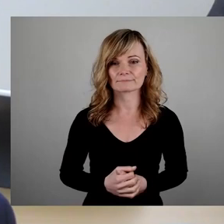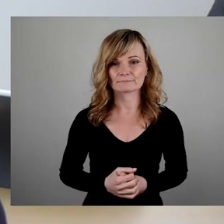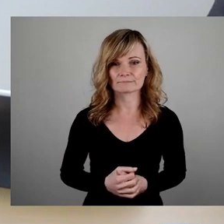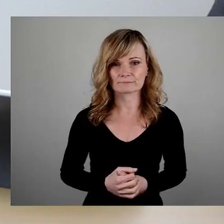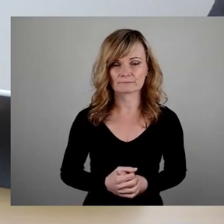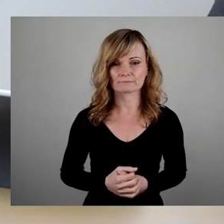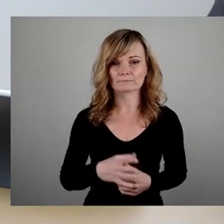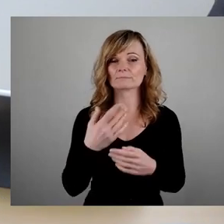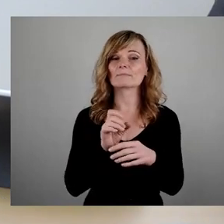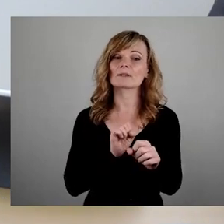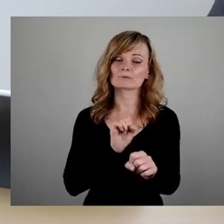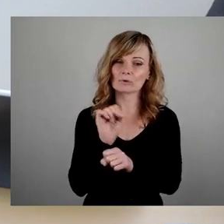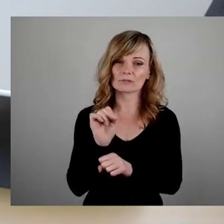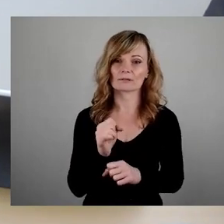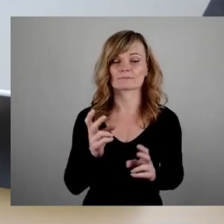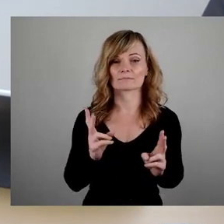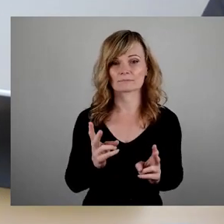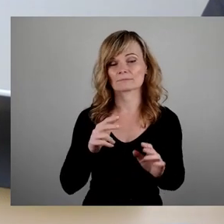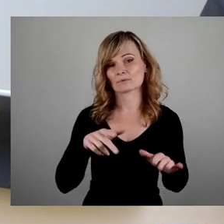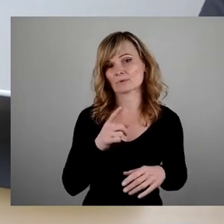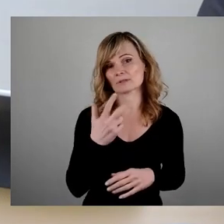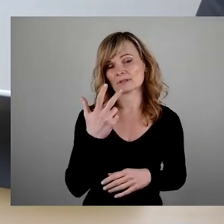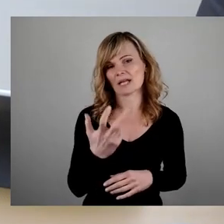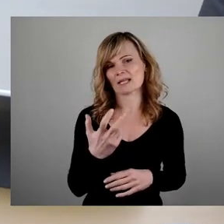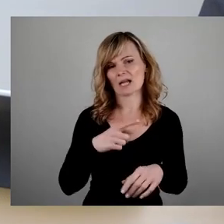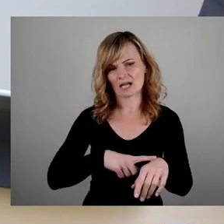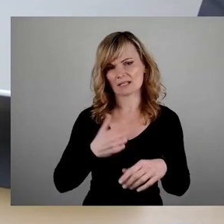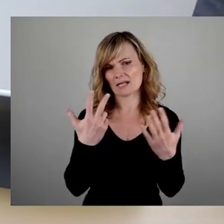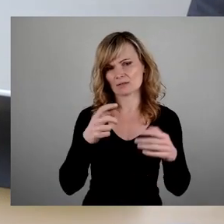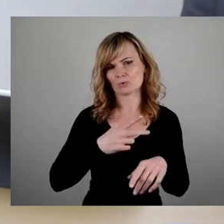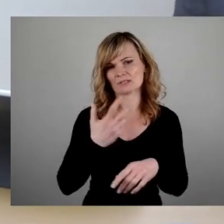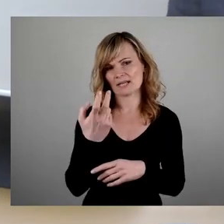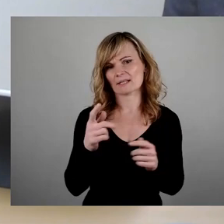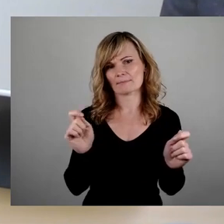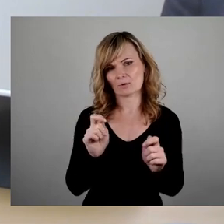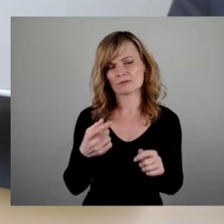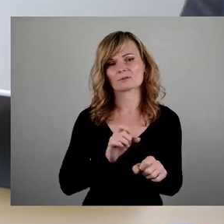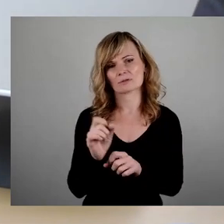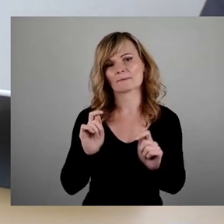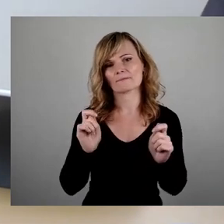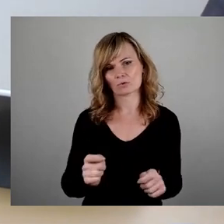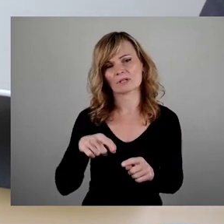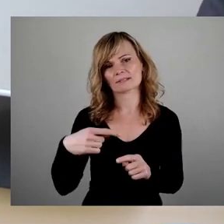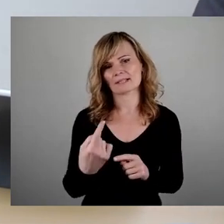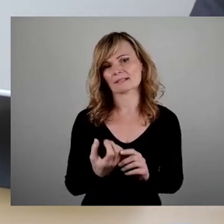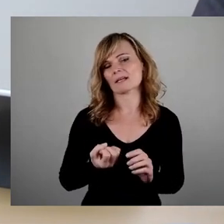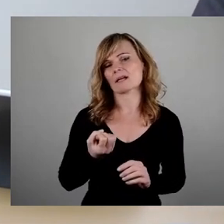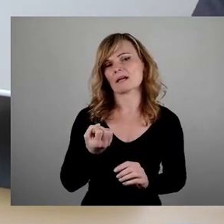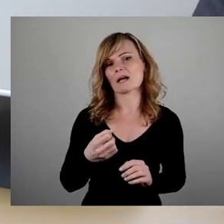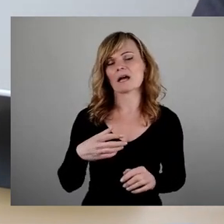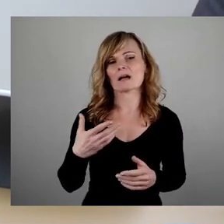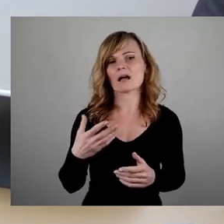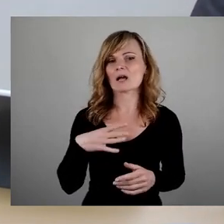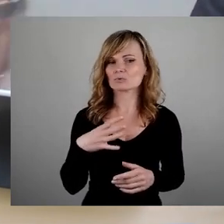trotzdem ja üblicherweise 18.30 Pause machen würde ich aber vorschlagen machen wir mit der nächsten Aktuellen Stunde weiter. Hier geht es um die